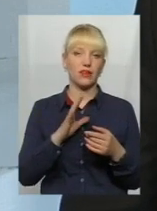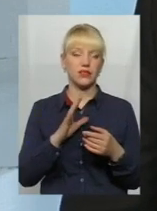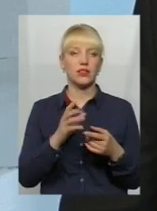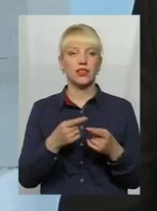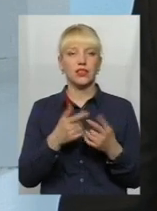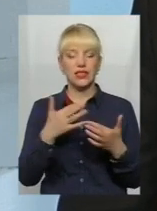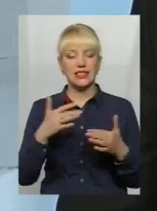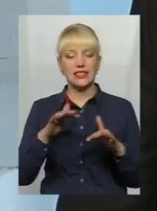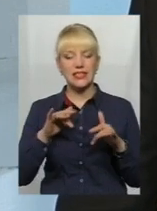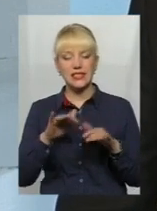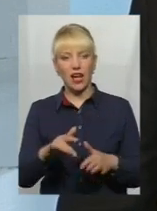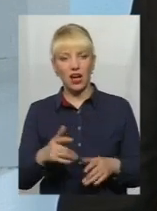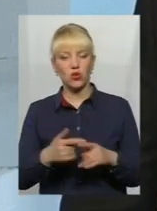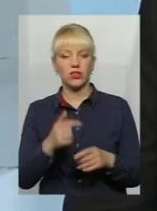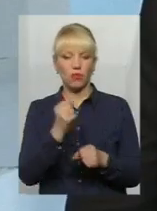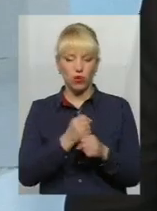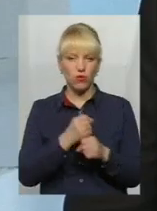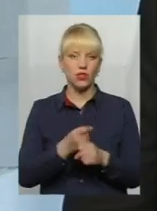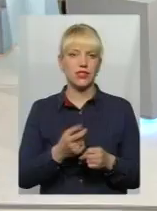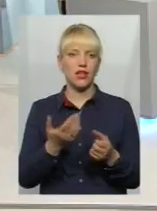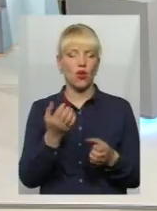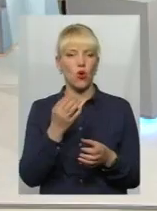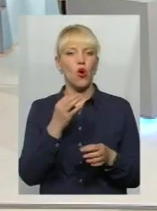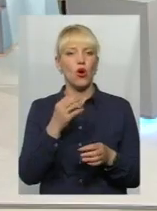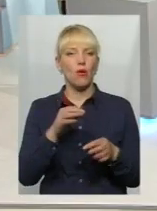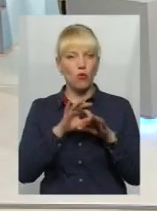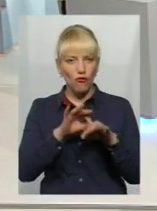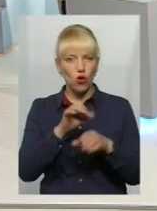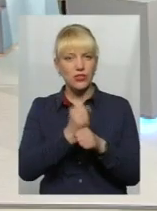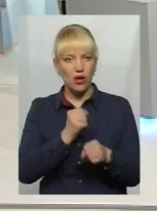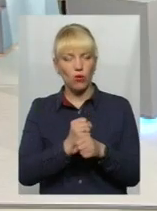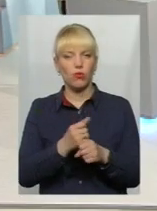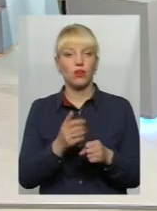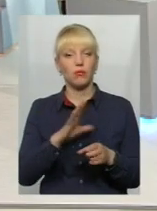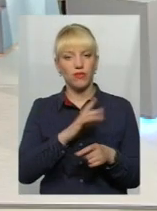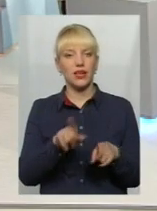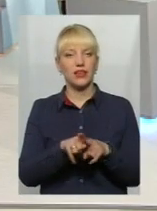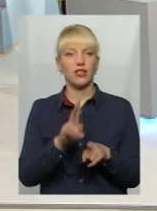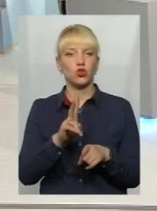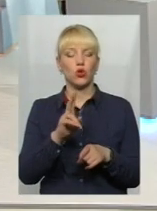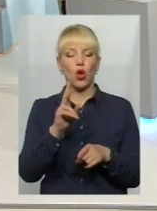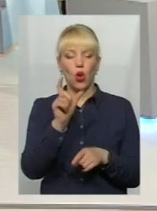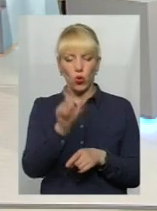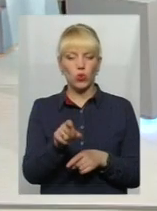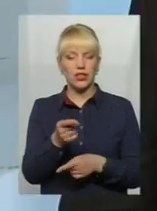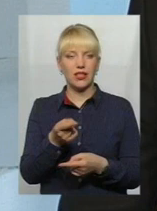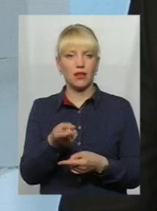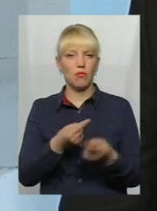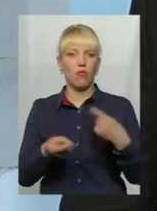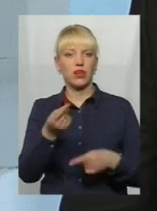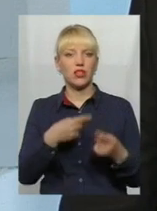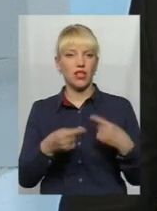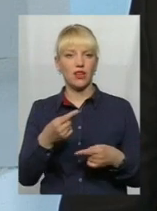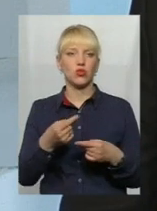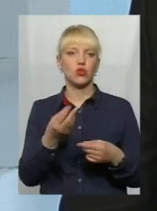відповідні заходи, проводиться певна робота і буває так, що або людині повертають продукт, або компенсовують якимось там шляхом